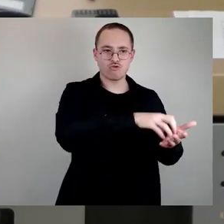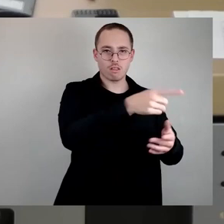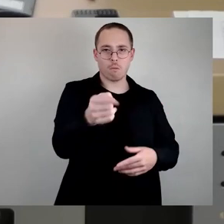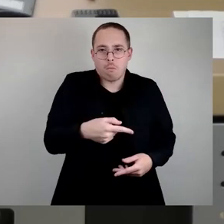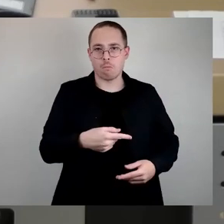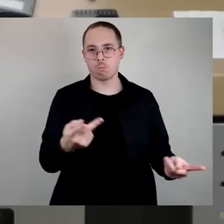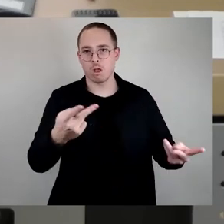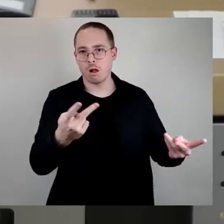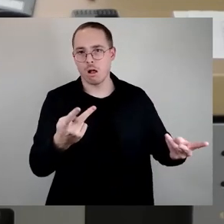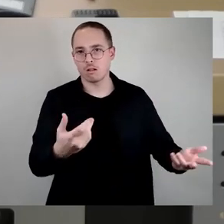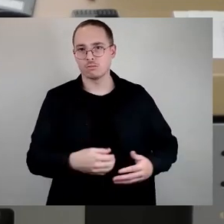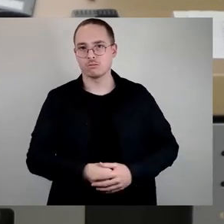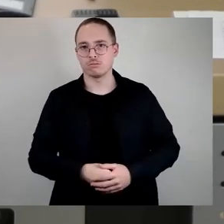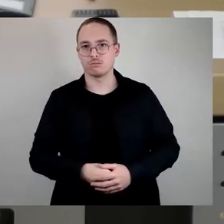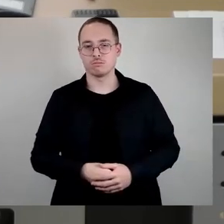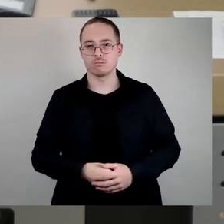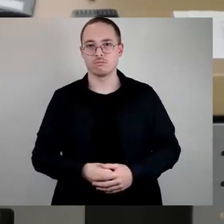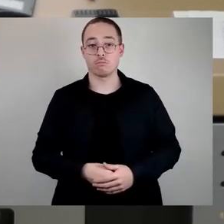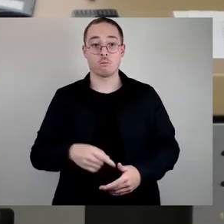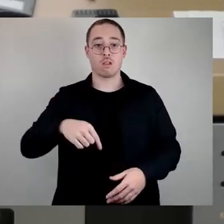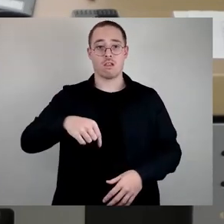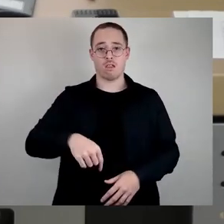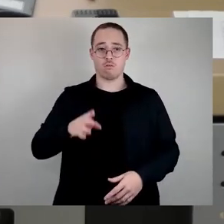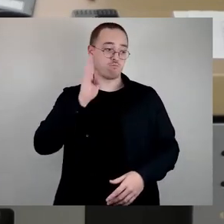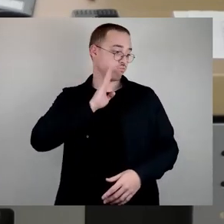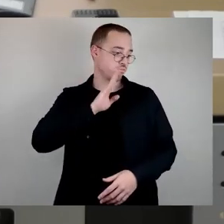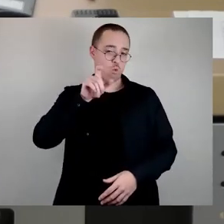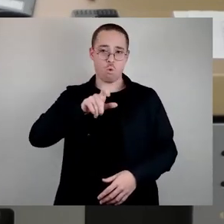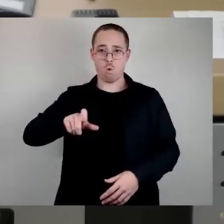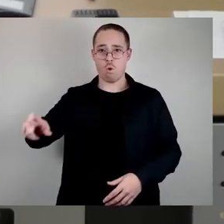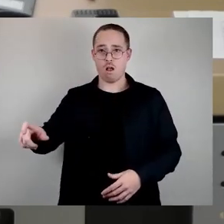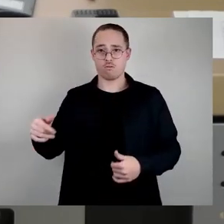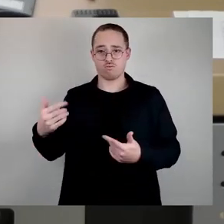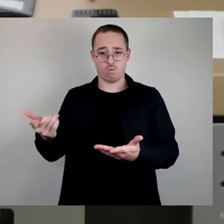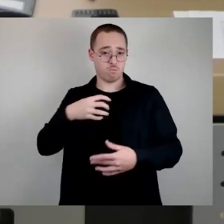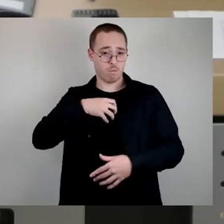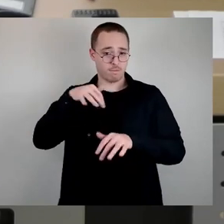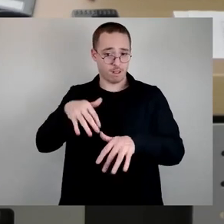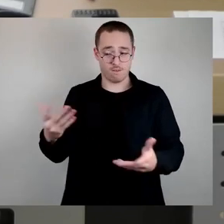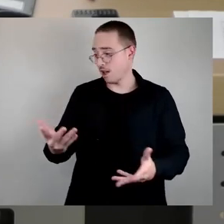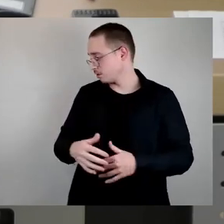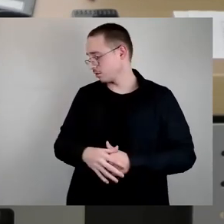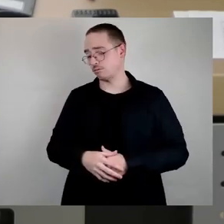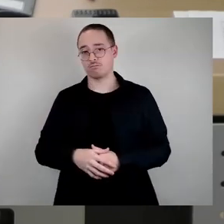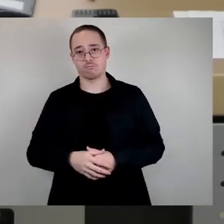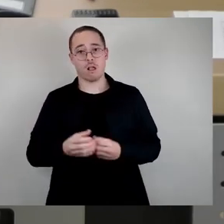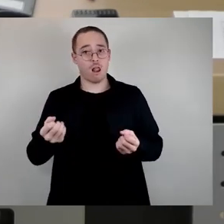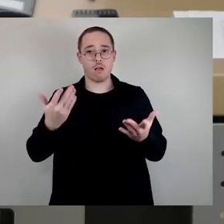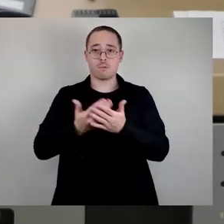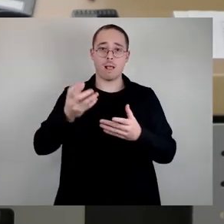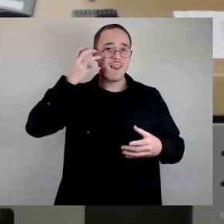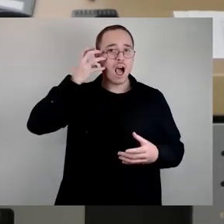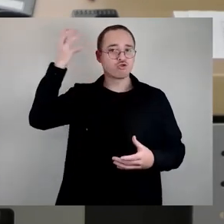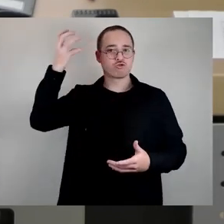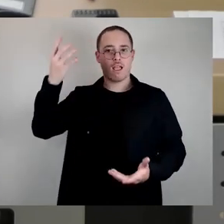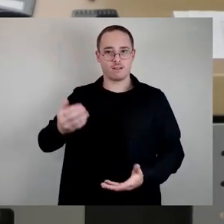Probleme unserer Bürger mit der Ausübung der Straßenmusik? Klar, die Lautstärke. Es gibt zu wenig Kontrollen. Lautstärke. Wenn Sie